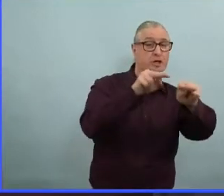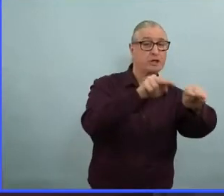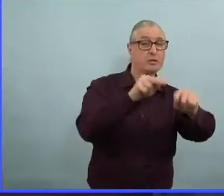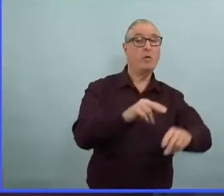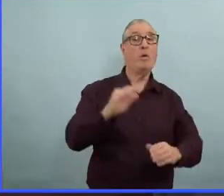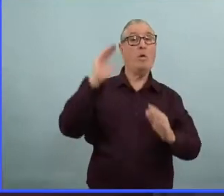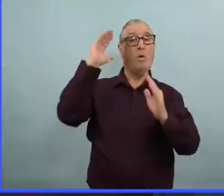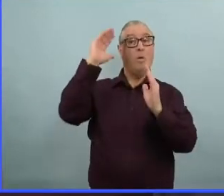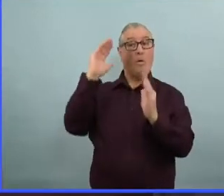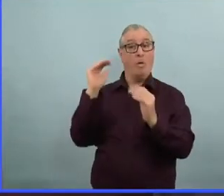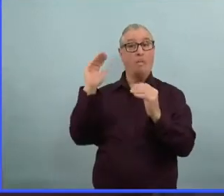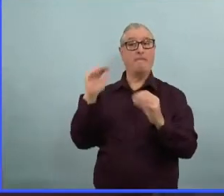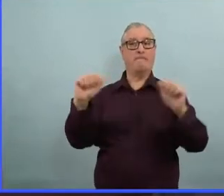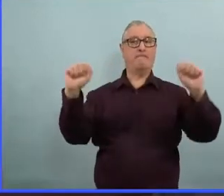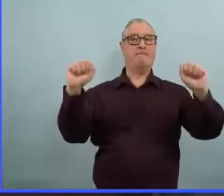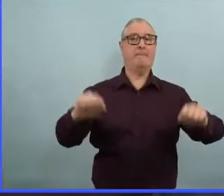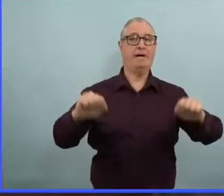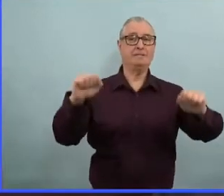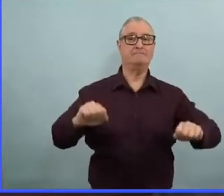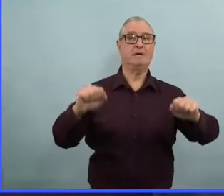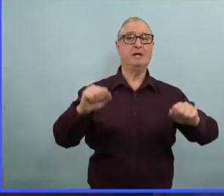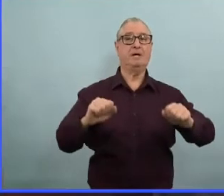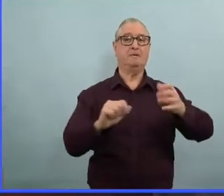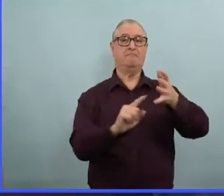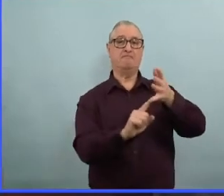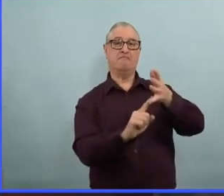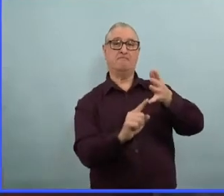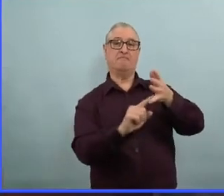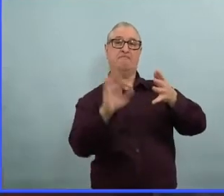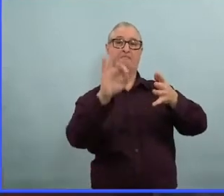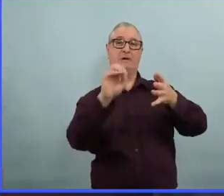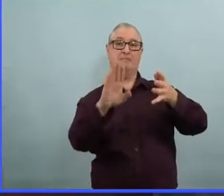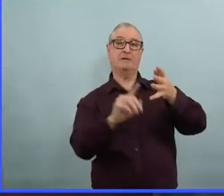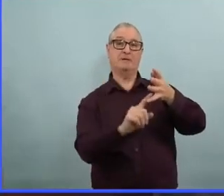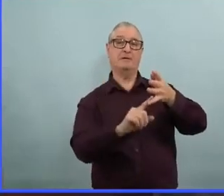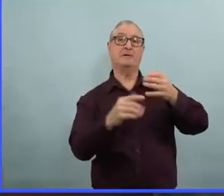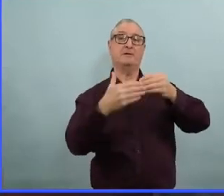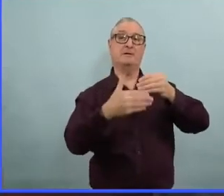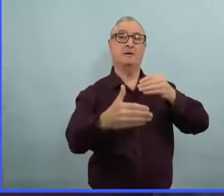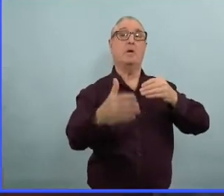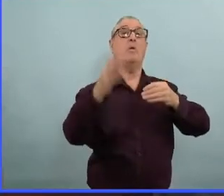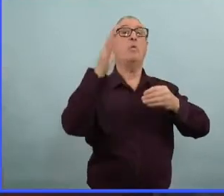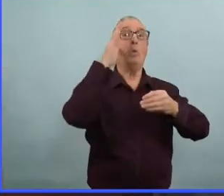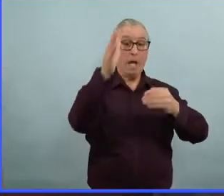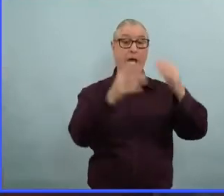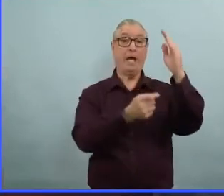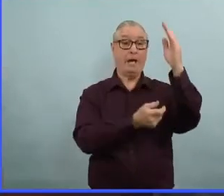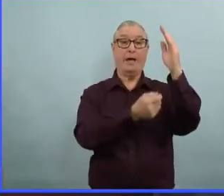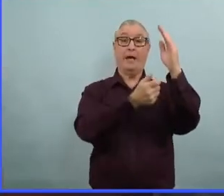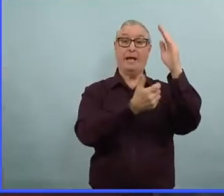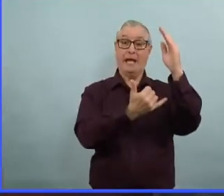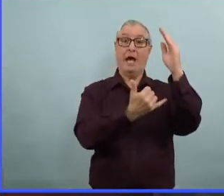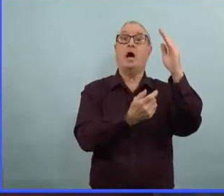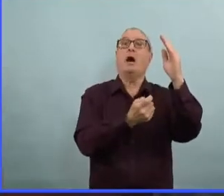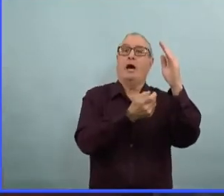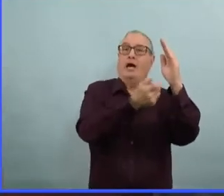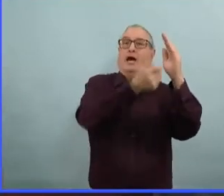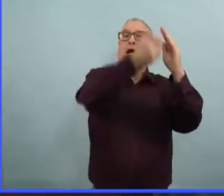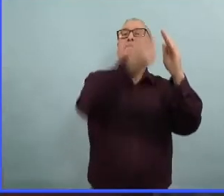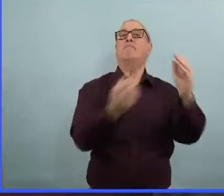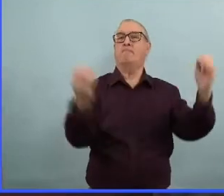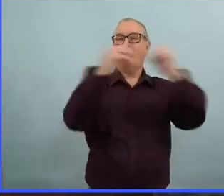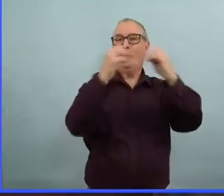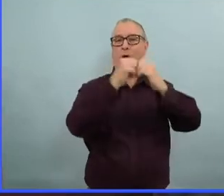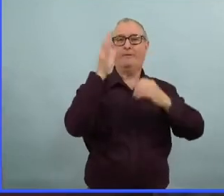passe dans les autres provinces et pays, eh nous allons continuer à envisager d'assouplir davantage de restrictions dans les semaines et mois à venir.